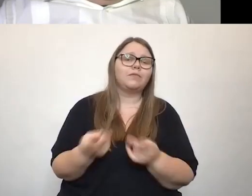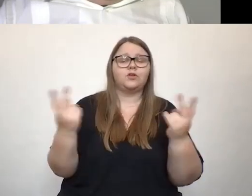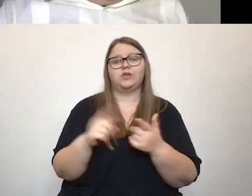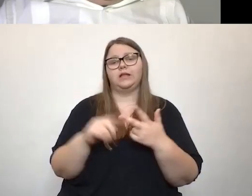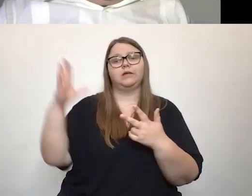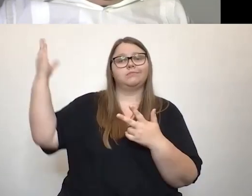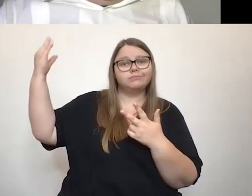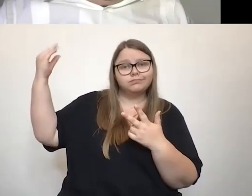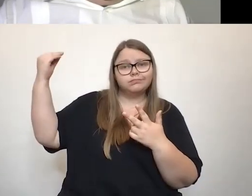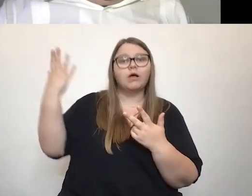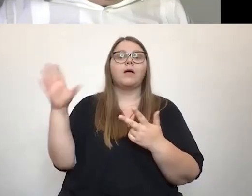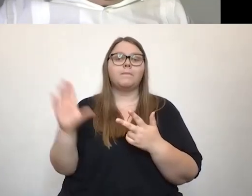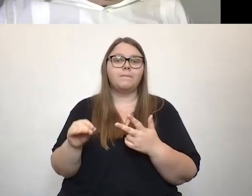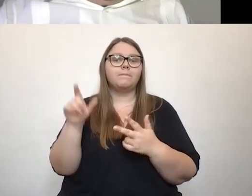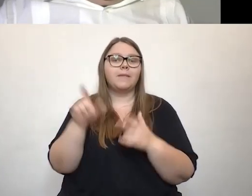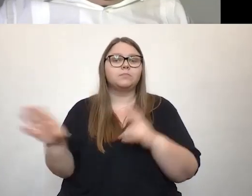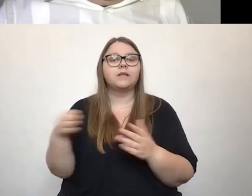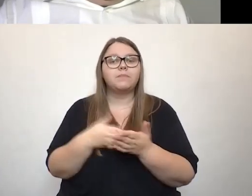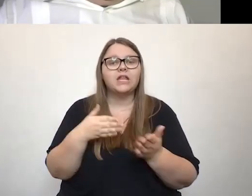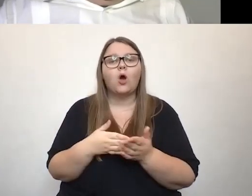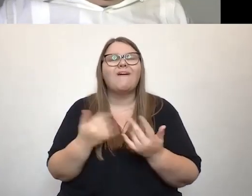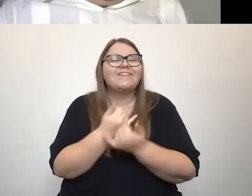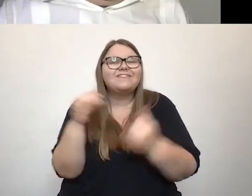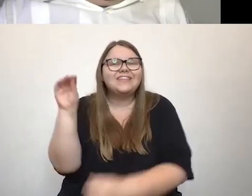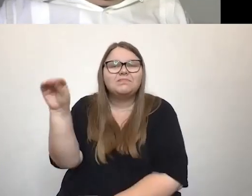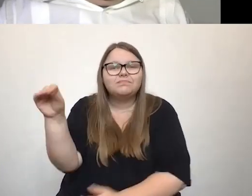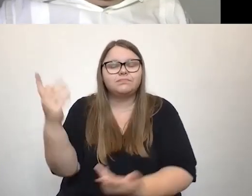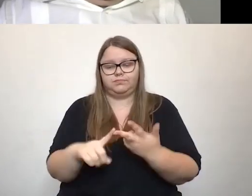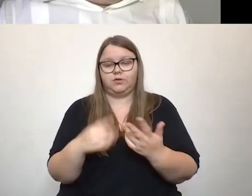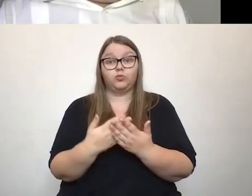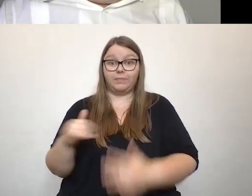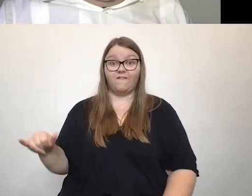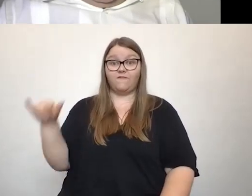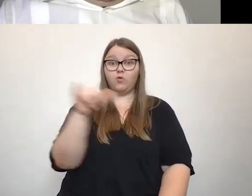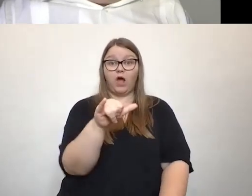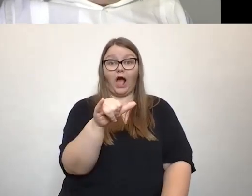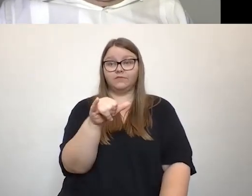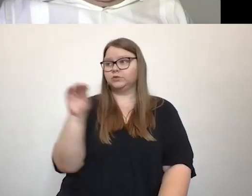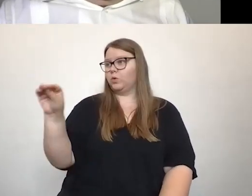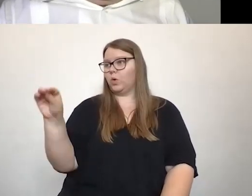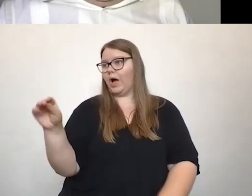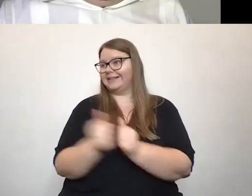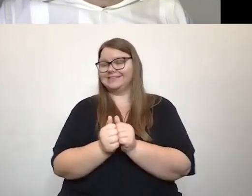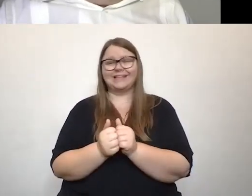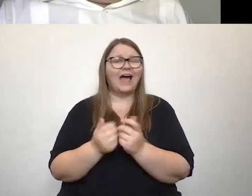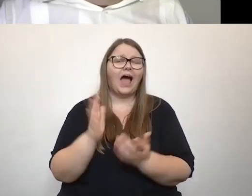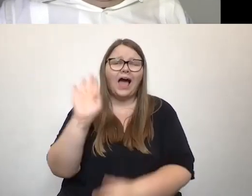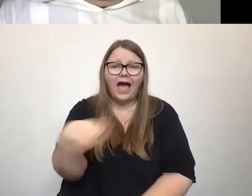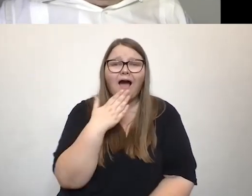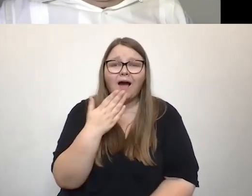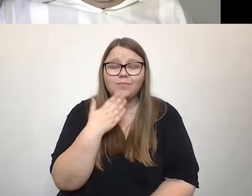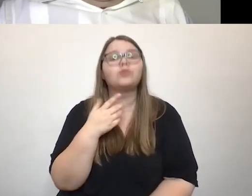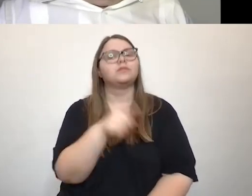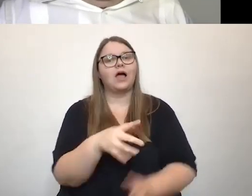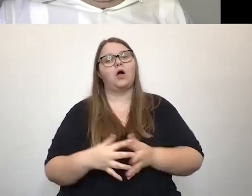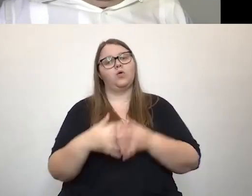für Menschen mit Behinderung, in sie sich wenden. Es ist im Flughafen relativ easy, da eben auch Assistenz zu bekommen. Also im angelsächsischen Bereich in